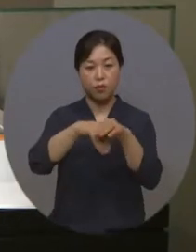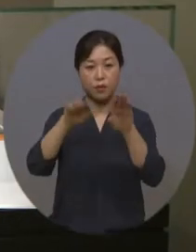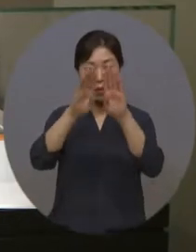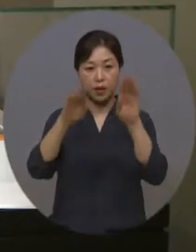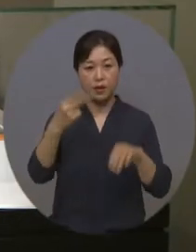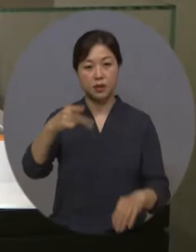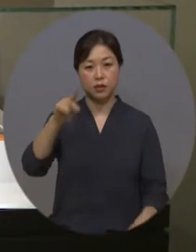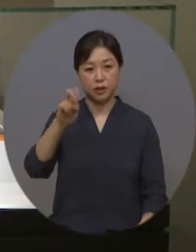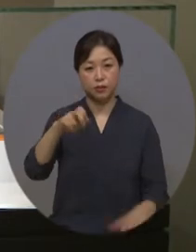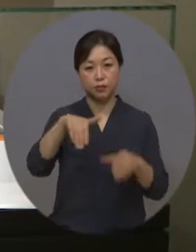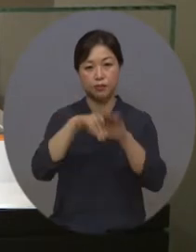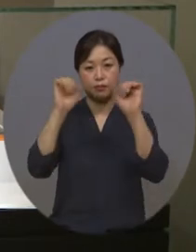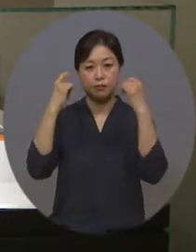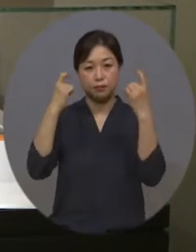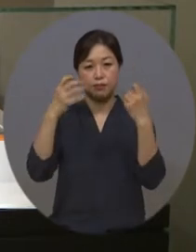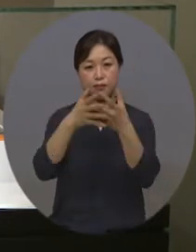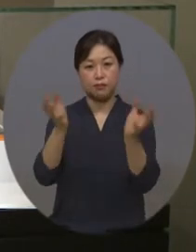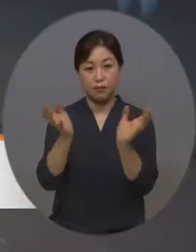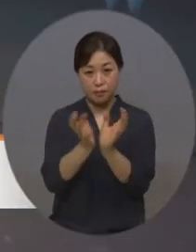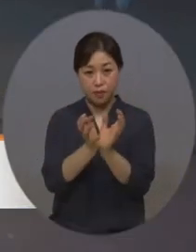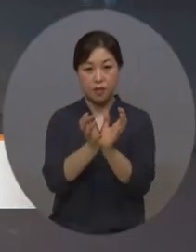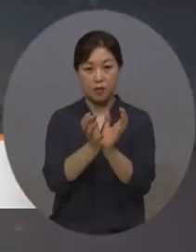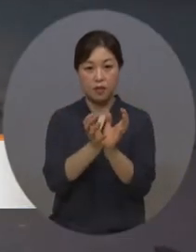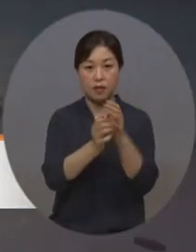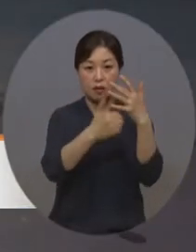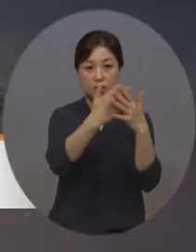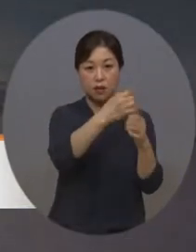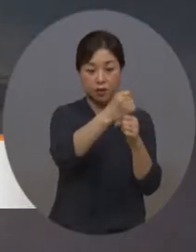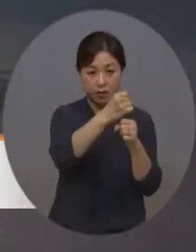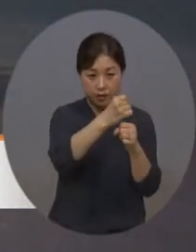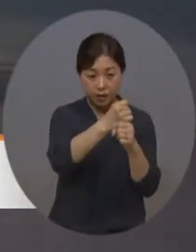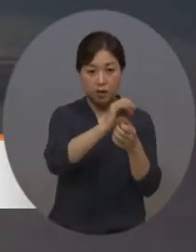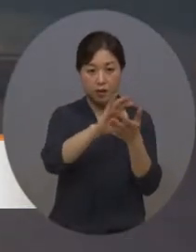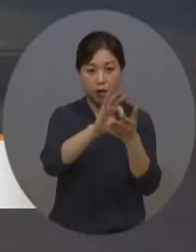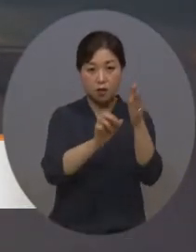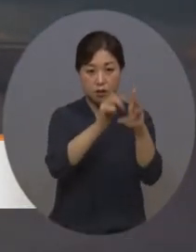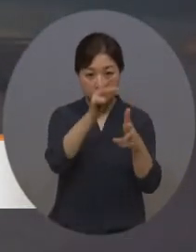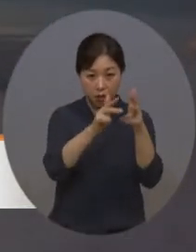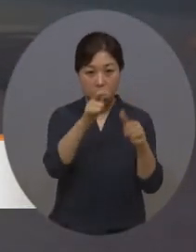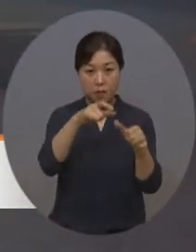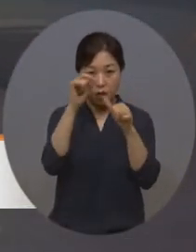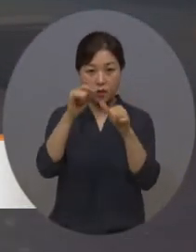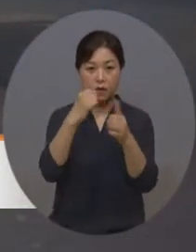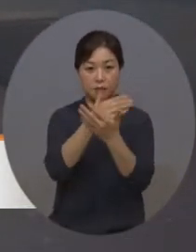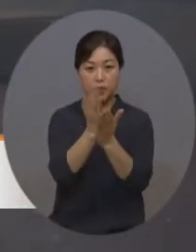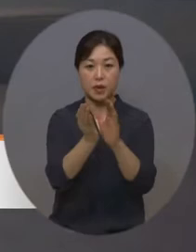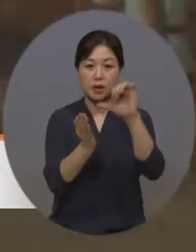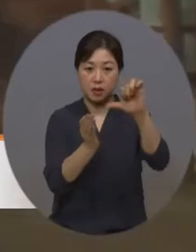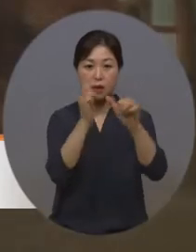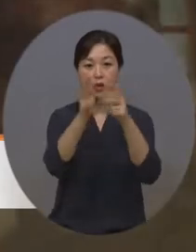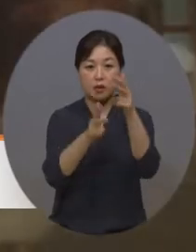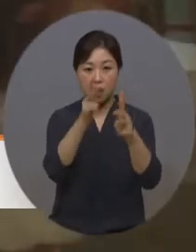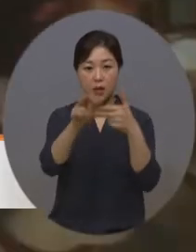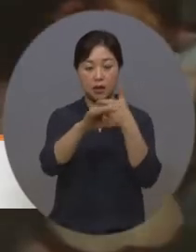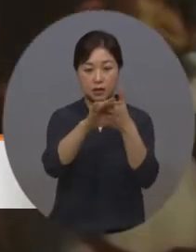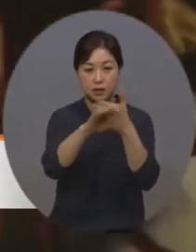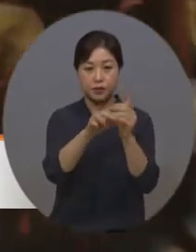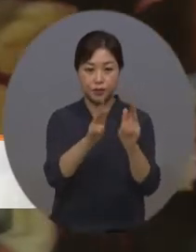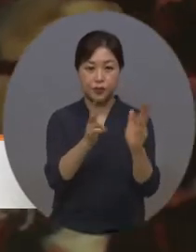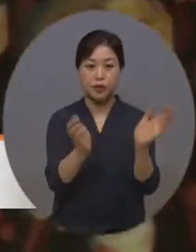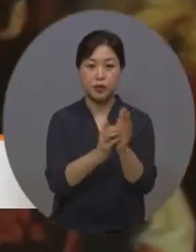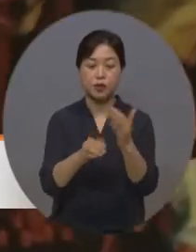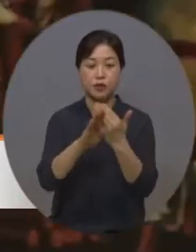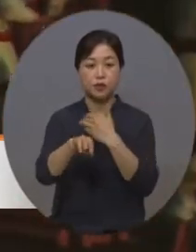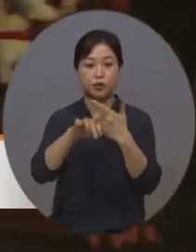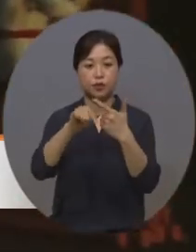문화체육관광부 실감콘텐츠 제작 및 활용 사업 공모에 선정되어 5종의 실감콘텐츠 사업의 시범 운영을 마치고